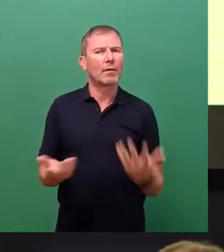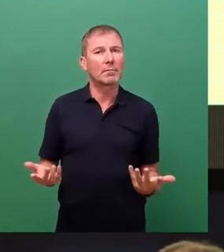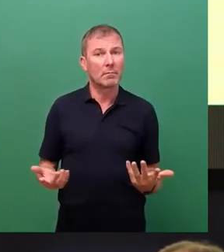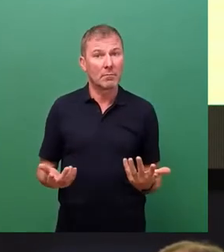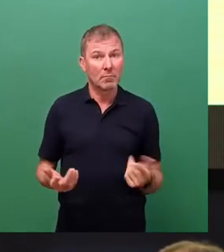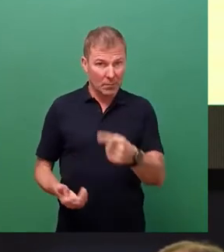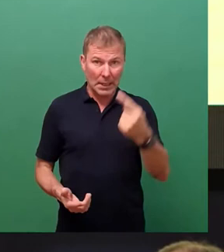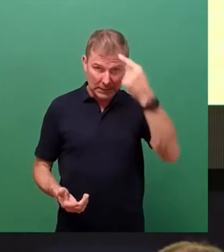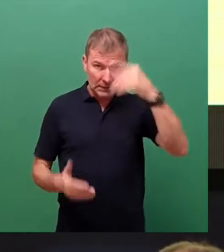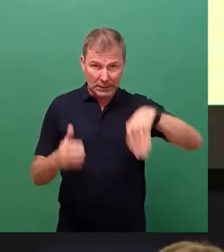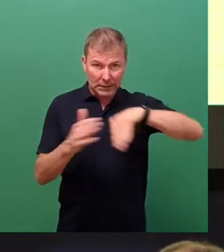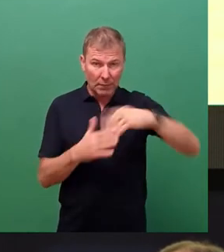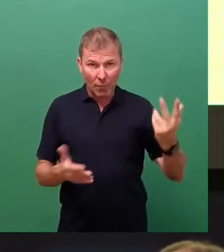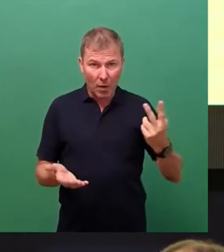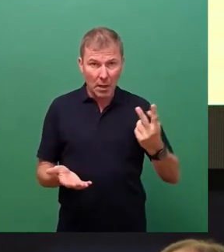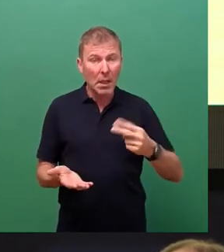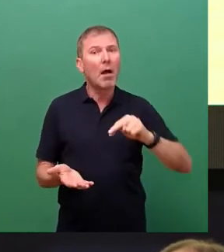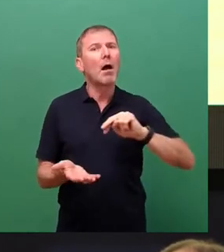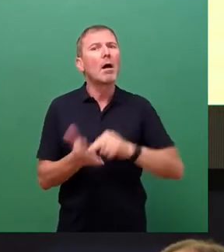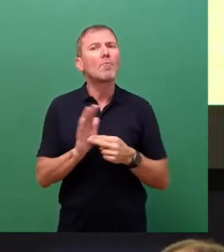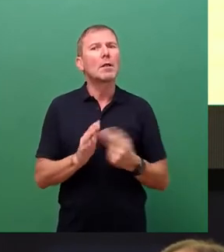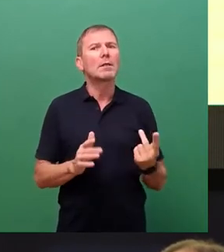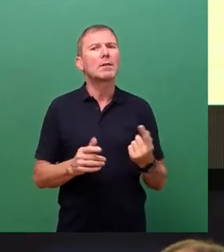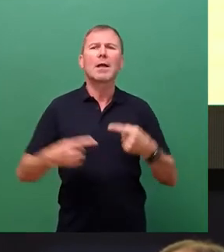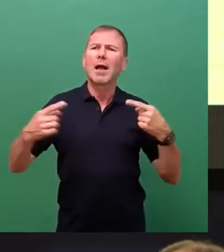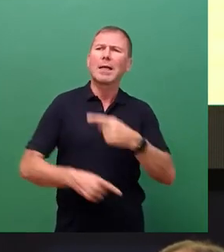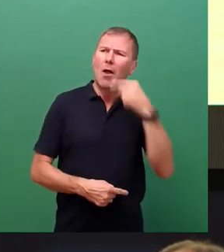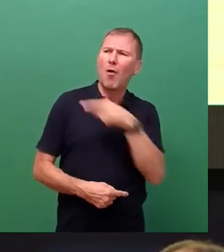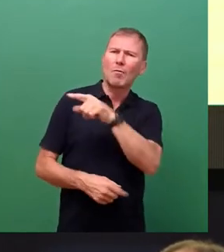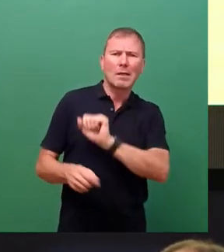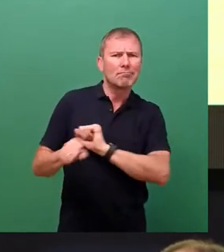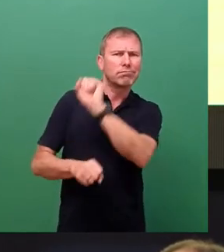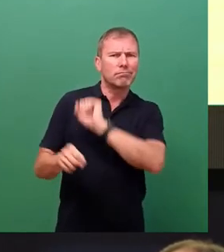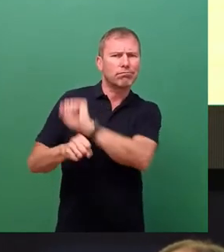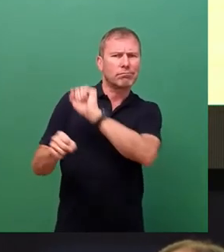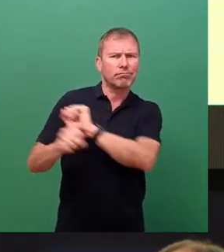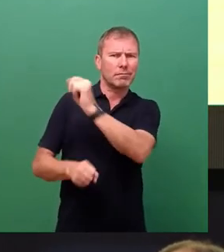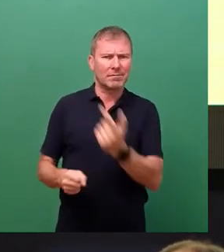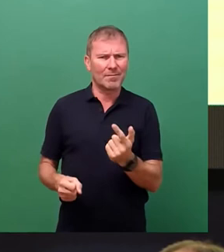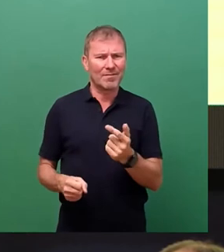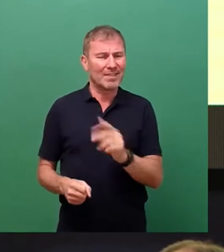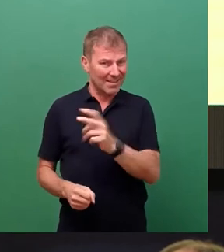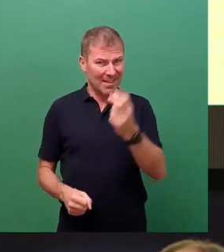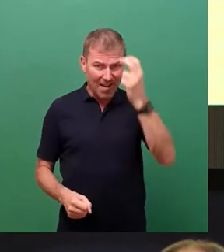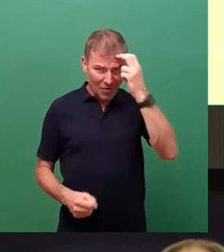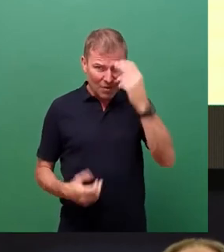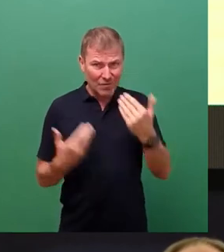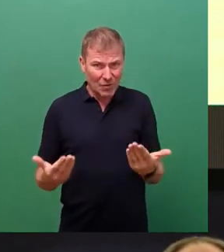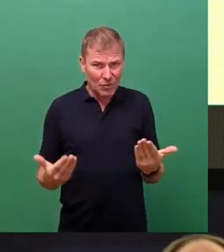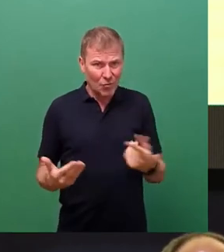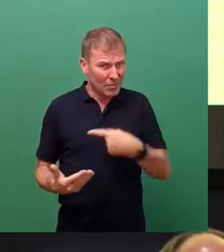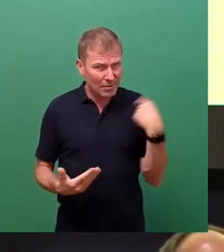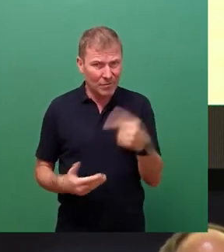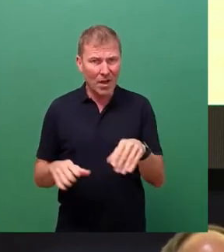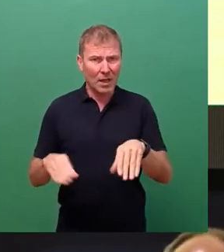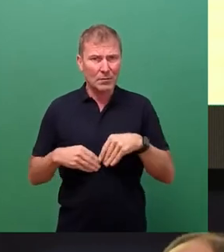politisch immer wieder Front gegen Russland zu machen? Ist es vernünftig, es zuzulassen, dass